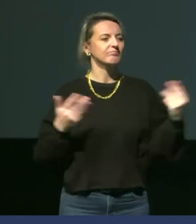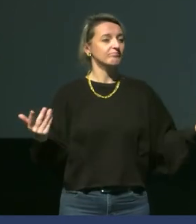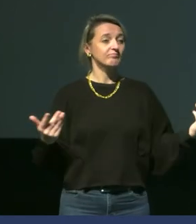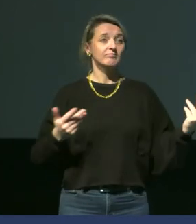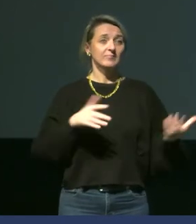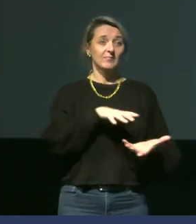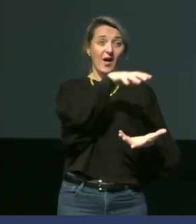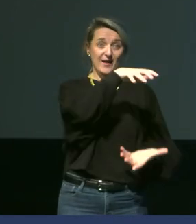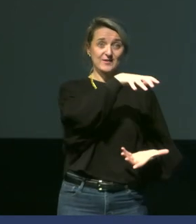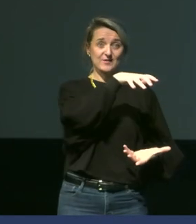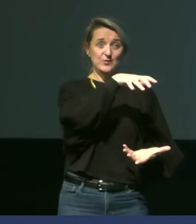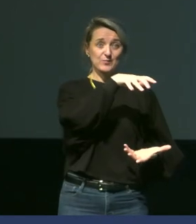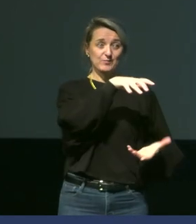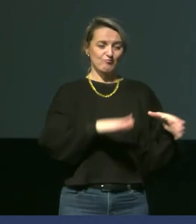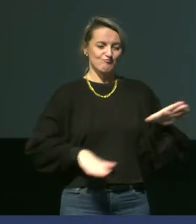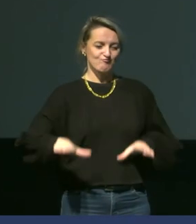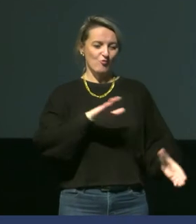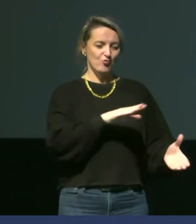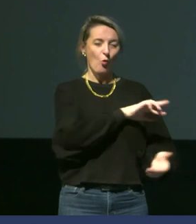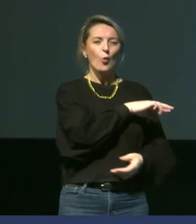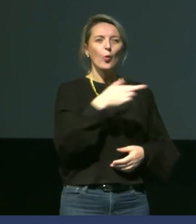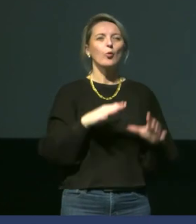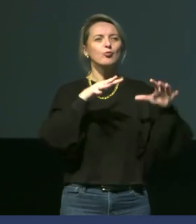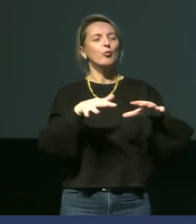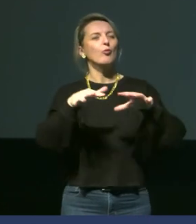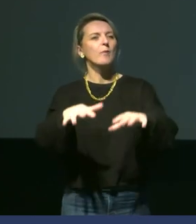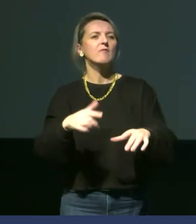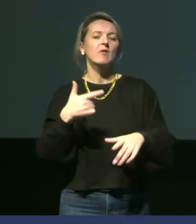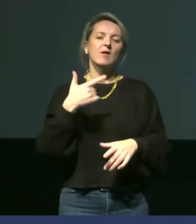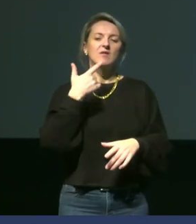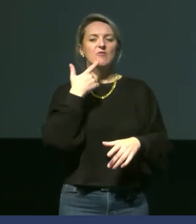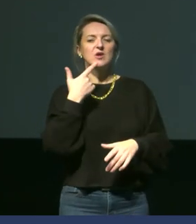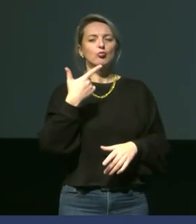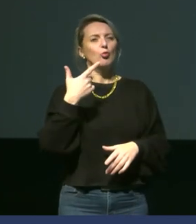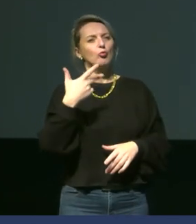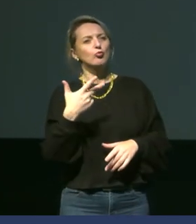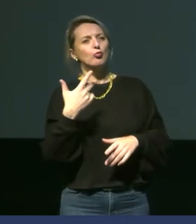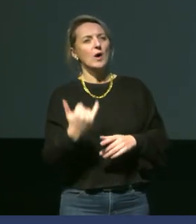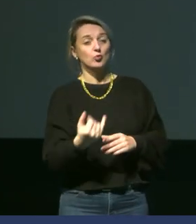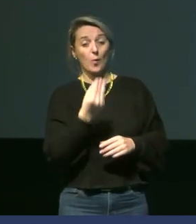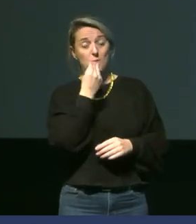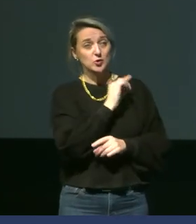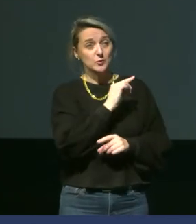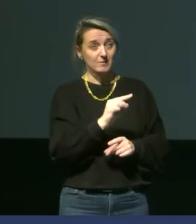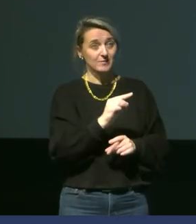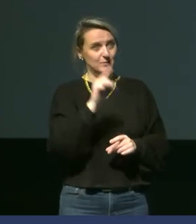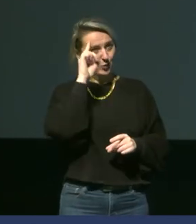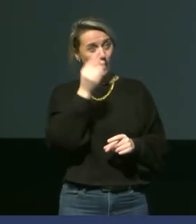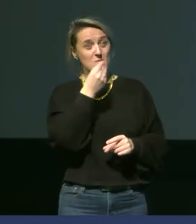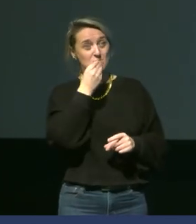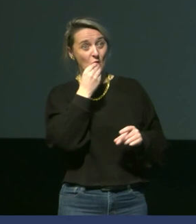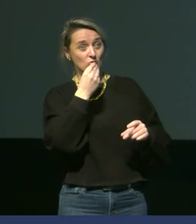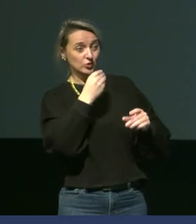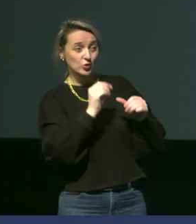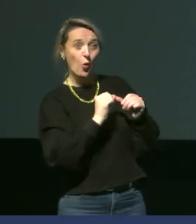de mer, on sait que ça fait deux ou trois jours qu'ils n'ont pas mangé parce qu ne s'alimentent pas à proximité directe de la colonie. Ils vont faire deux ou trois jours de